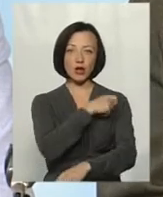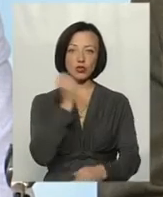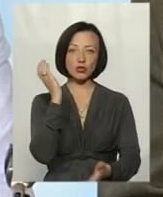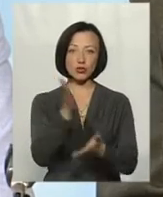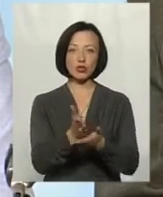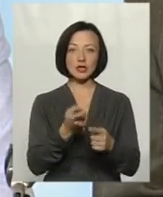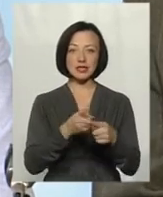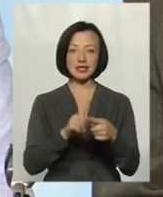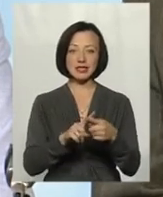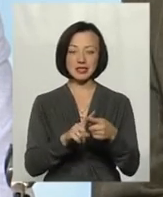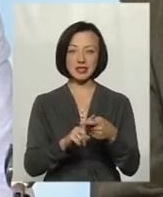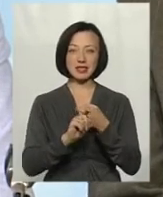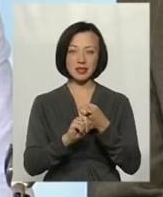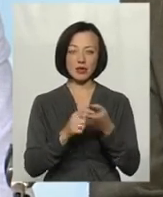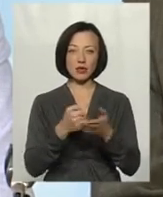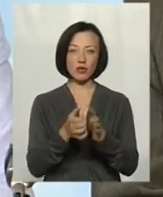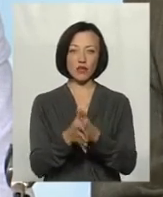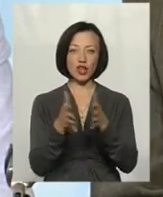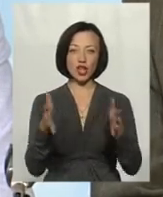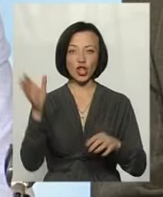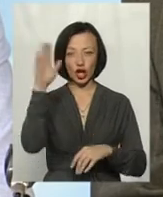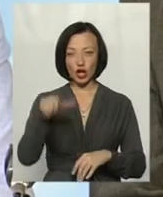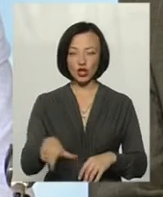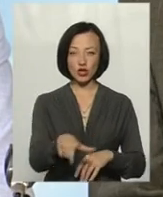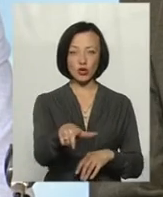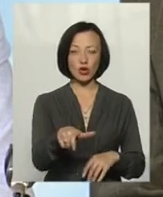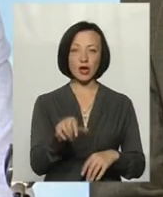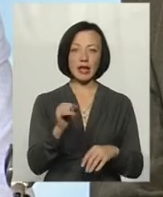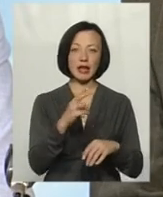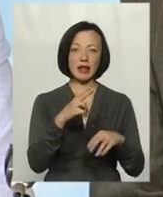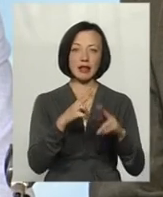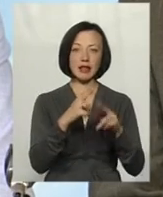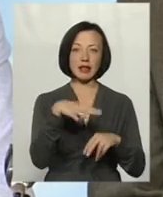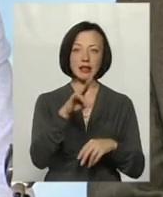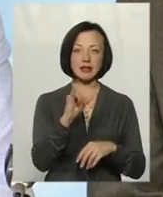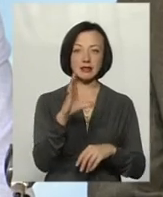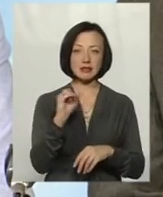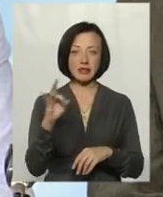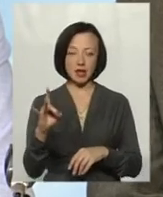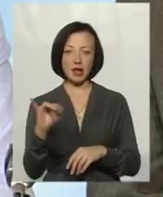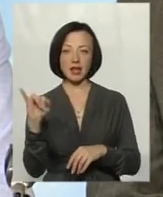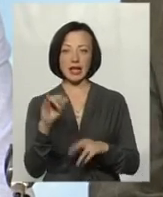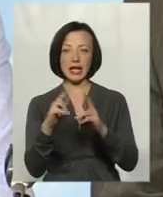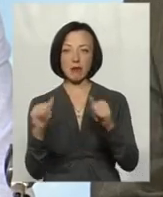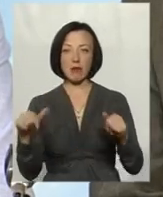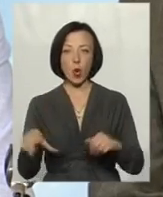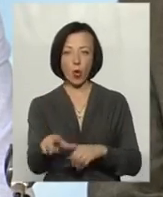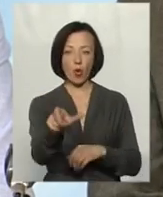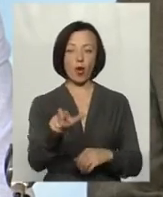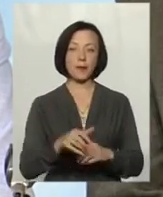доносяться ці органічні рештки до великих річок, таких як і Дністер, і Дніпро.